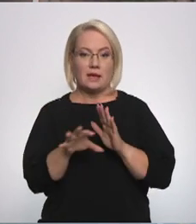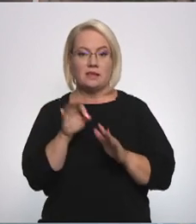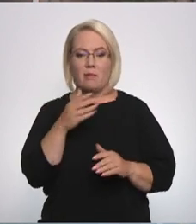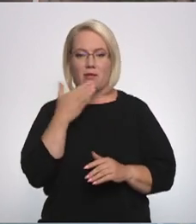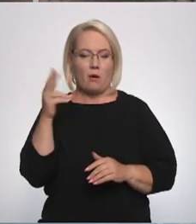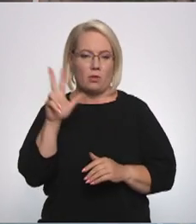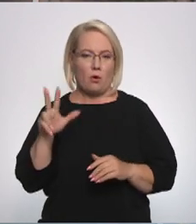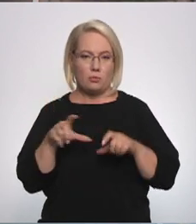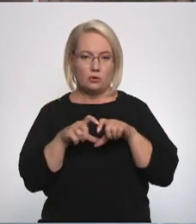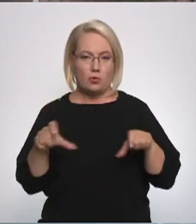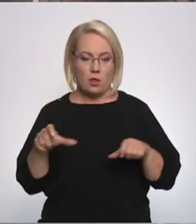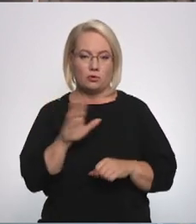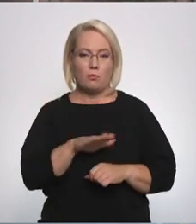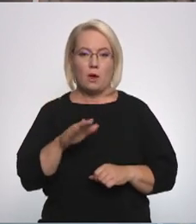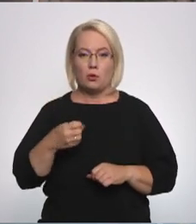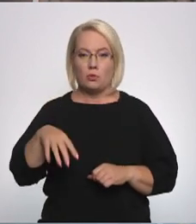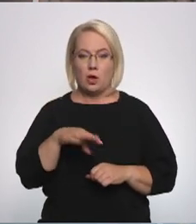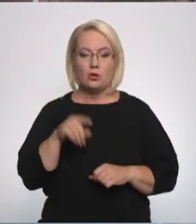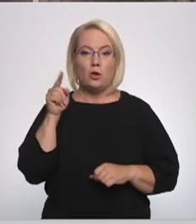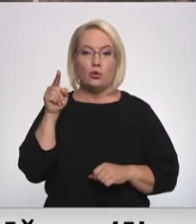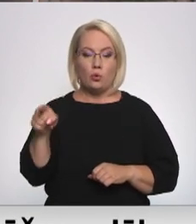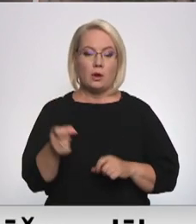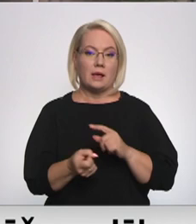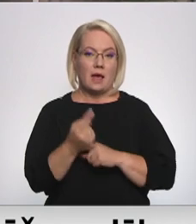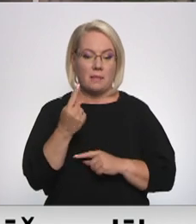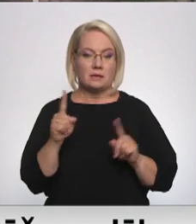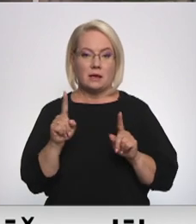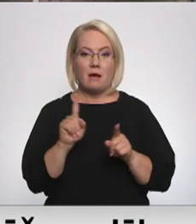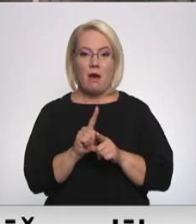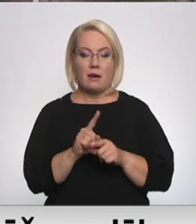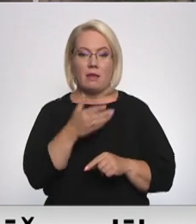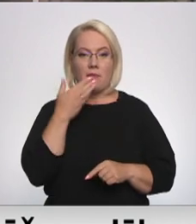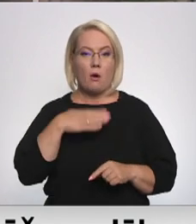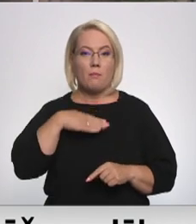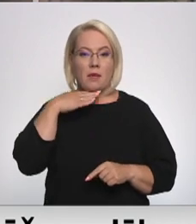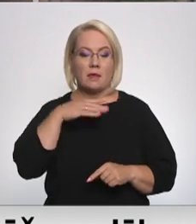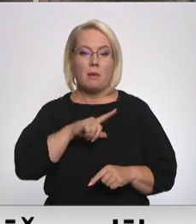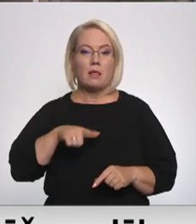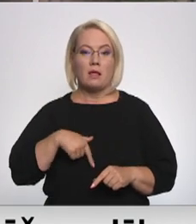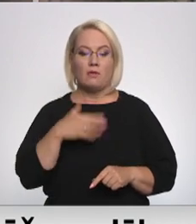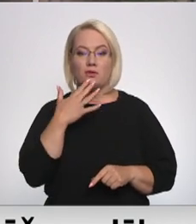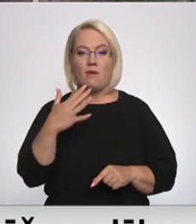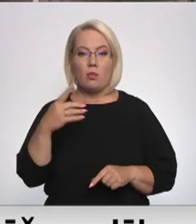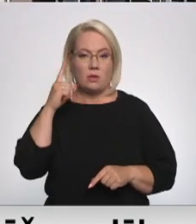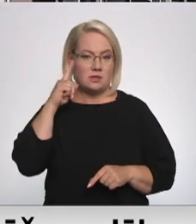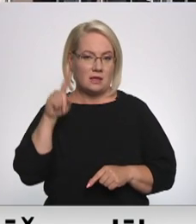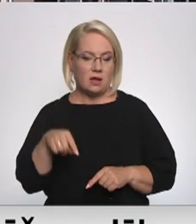Daugavpils skolas un bērndārzi tur, gan viens no iemesliem ir arī nepietiekamās latviešu lods zināšanas.